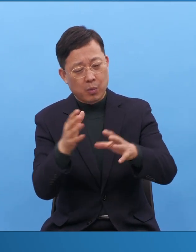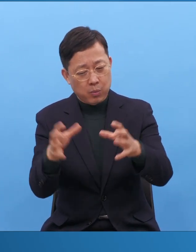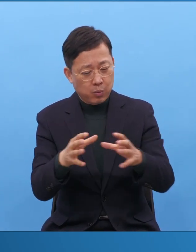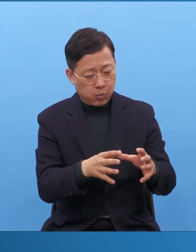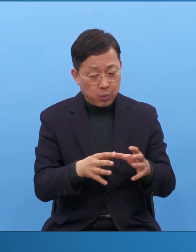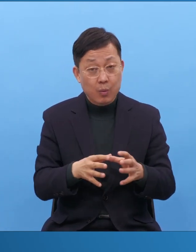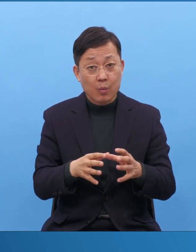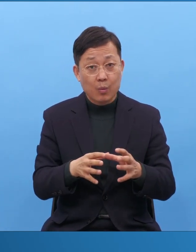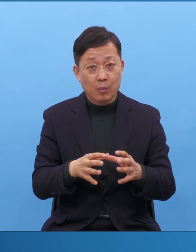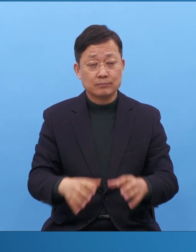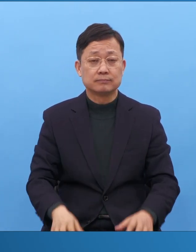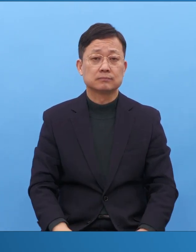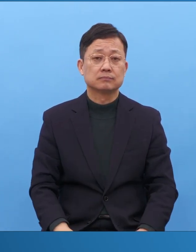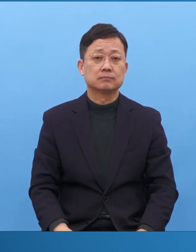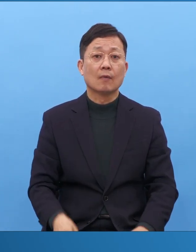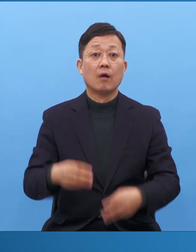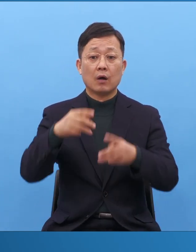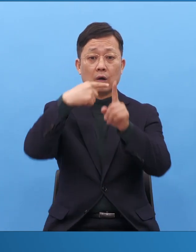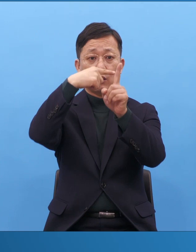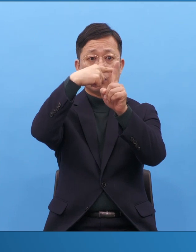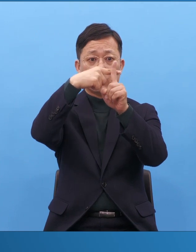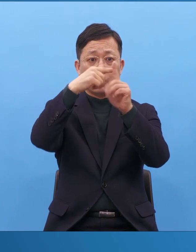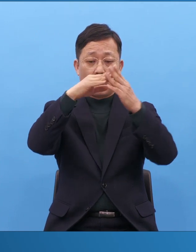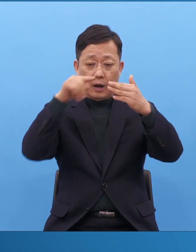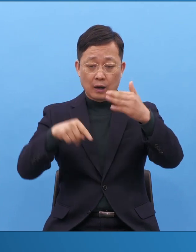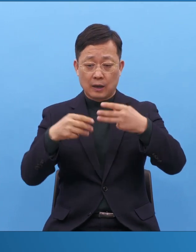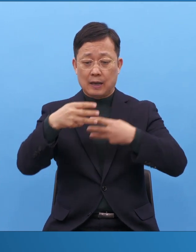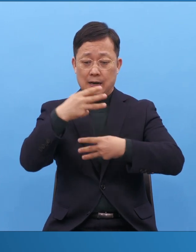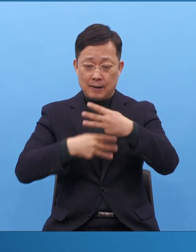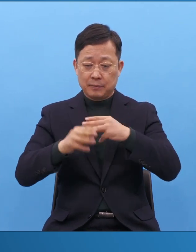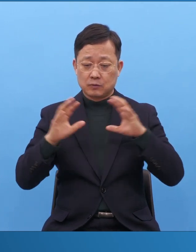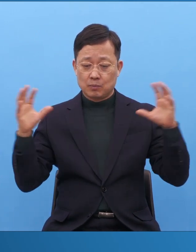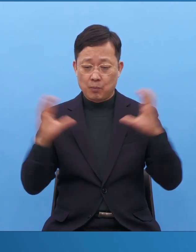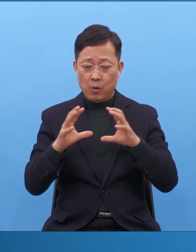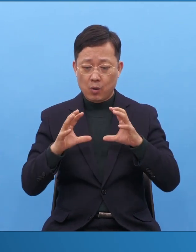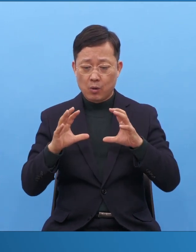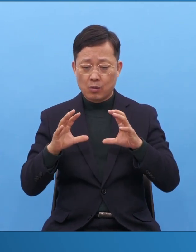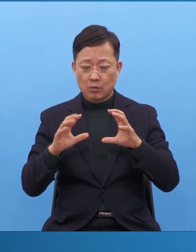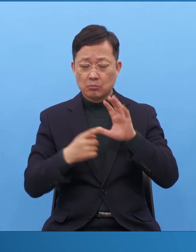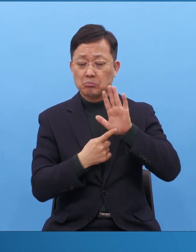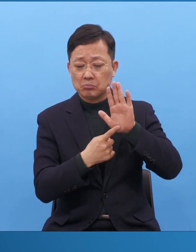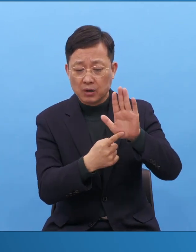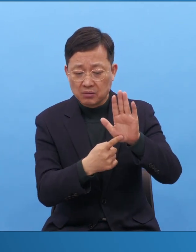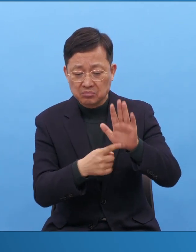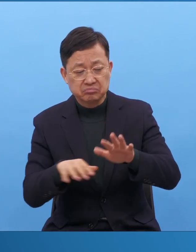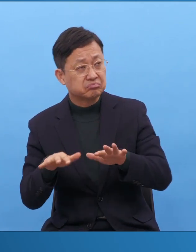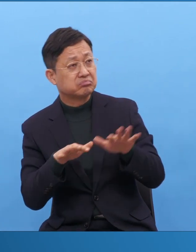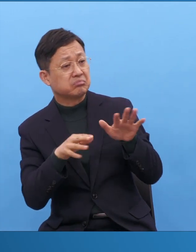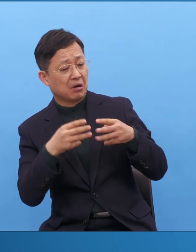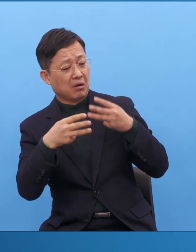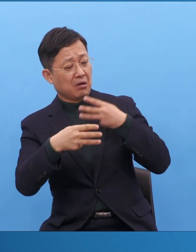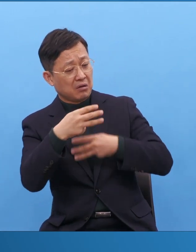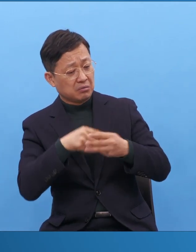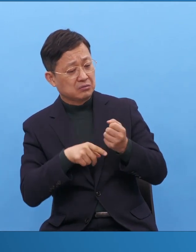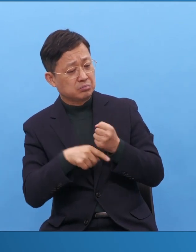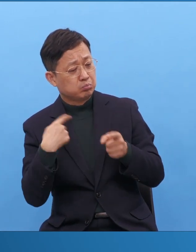알아듣지도 못해요. 렘넨트가 뭐예요? 렘넨트가 영어지 남은 자의 영어예요.